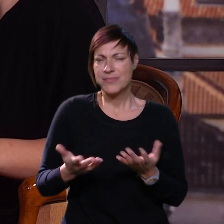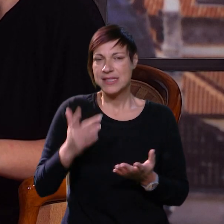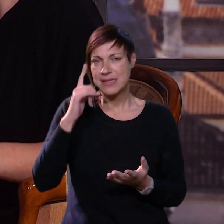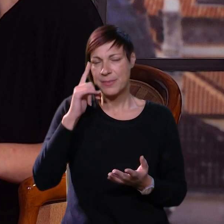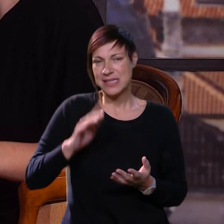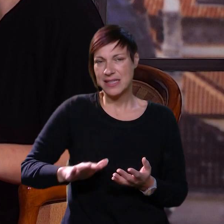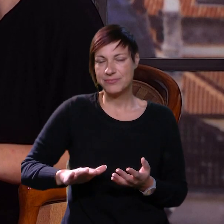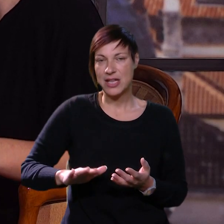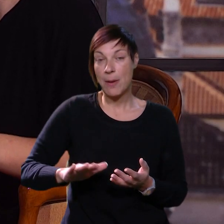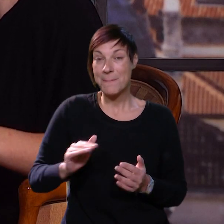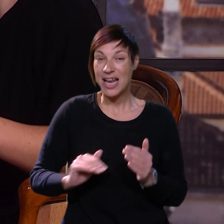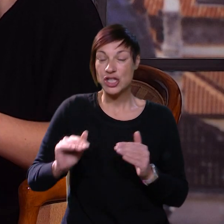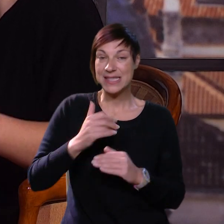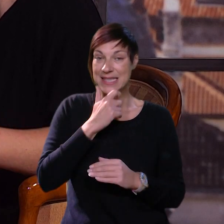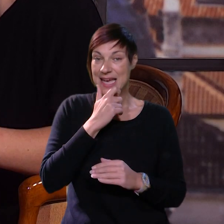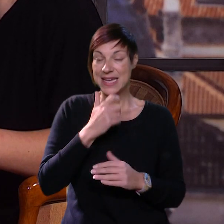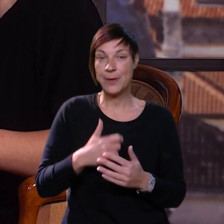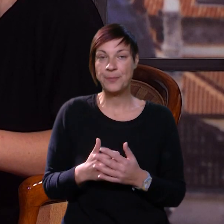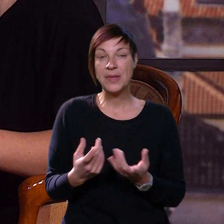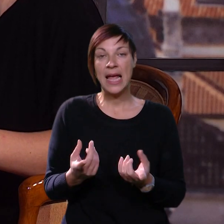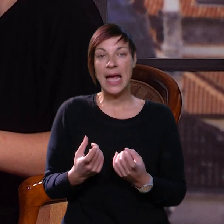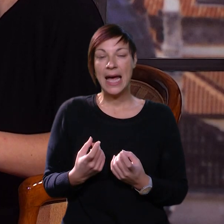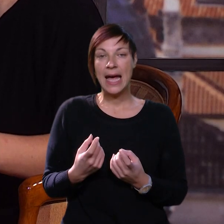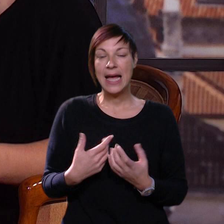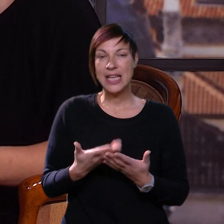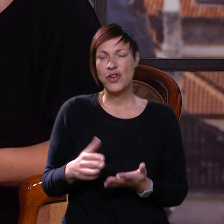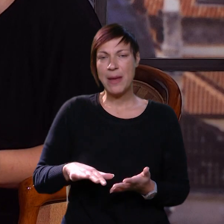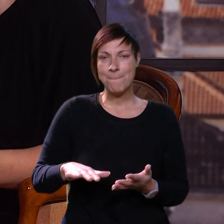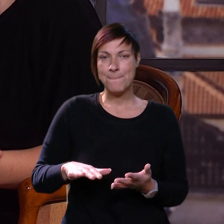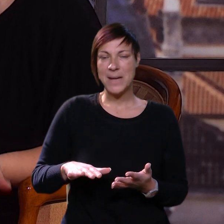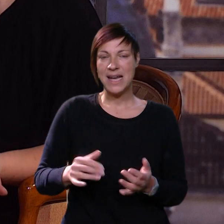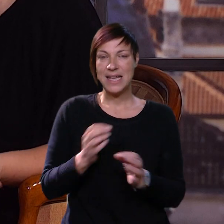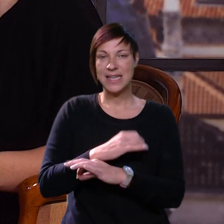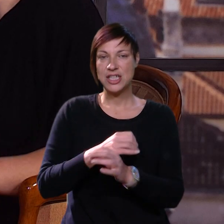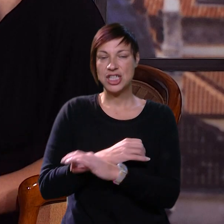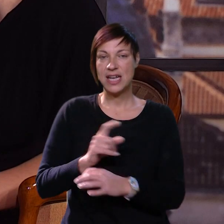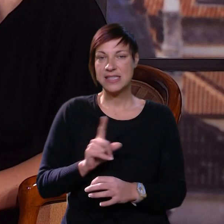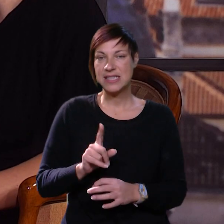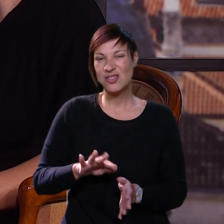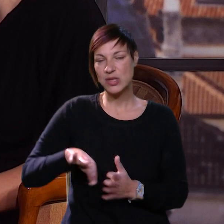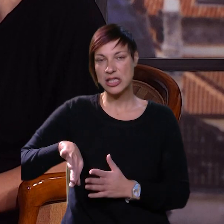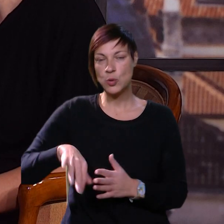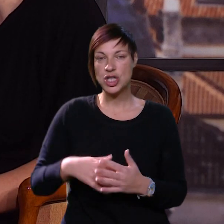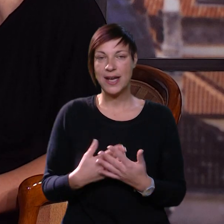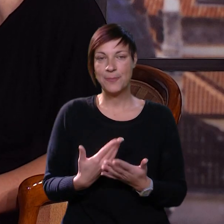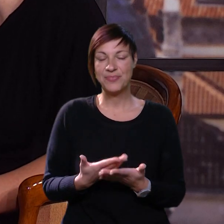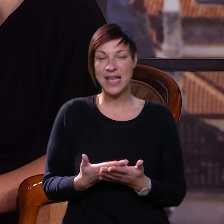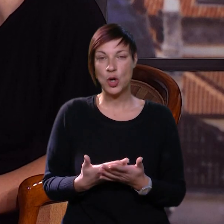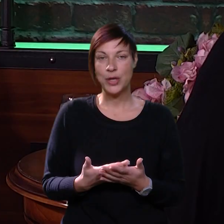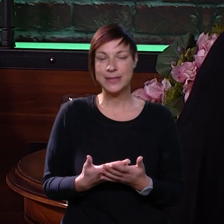uvijek su misle nekako ipak na one malo starije, ali i ovi maleni nažalost nisu isključeni.